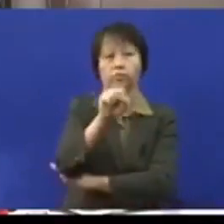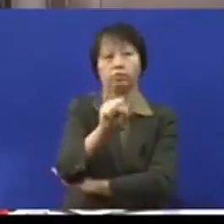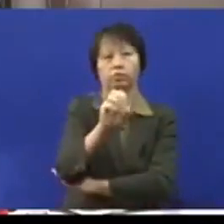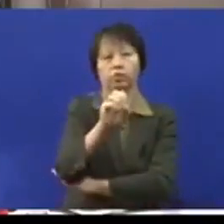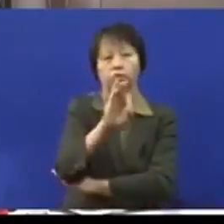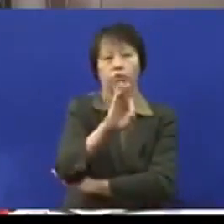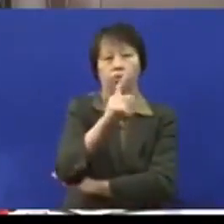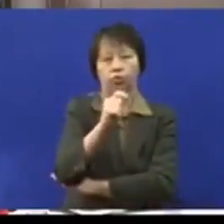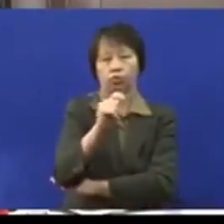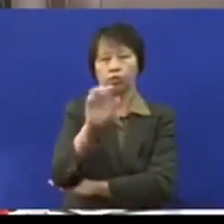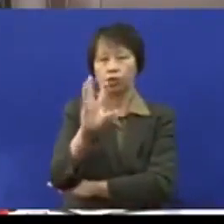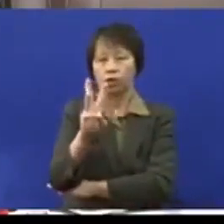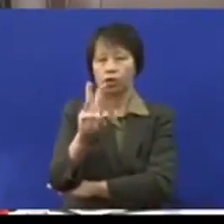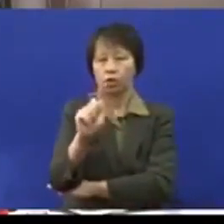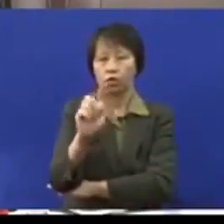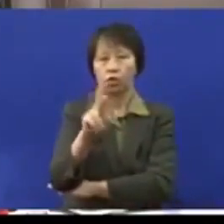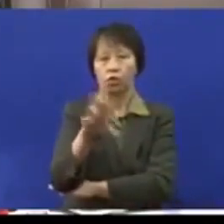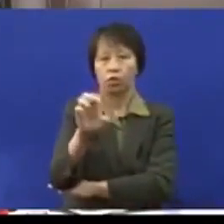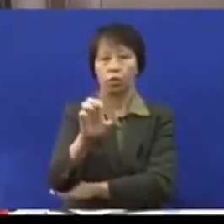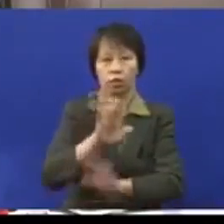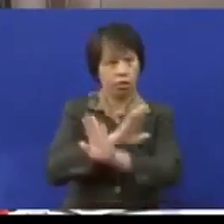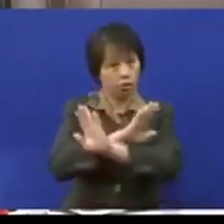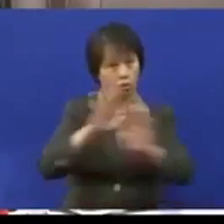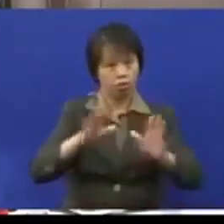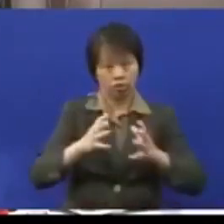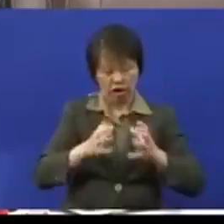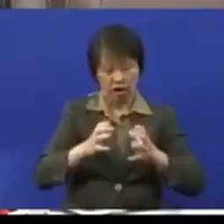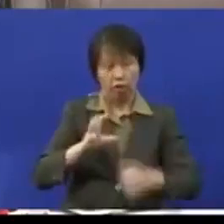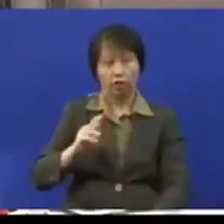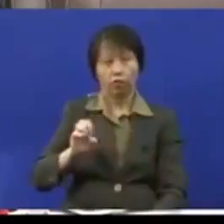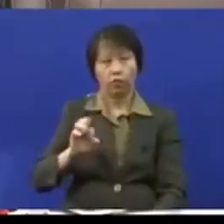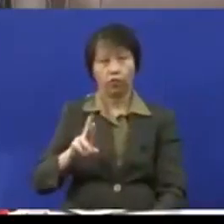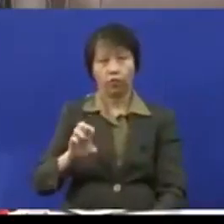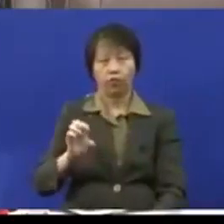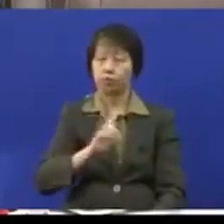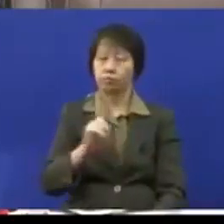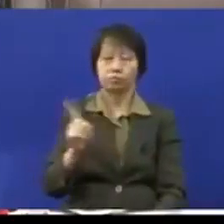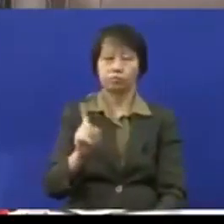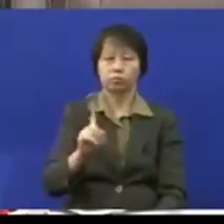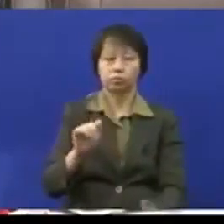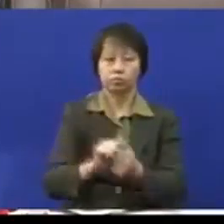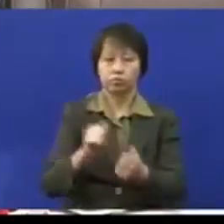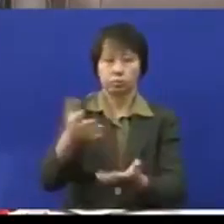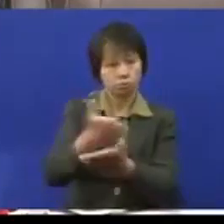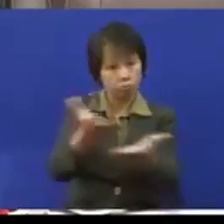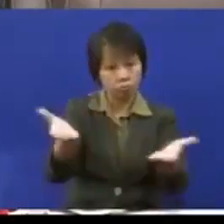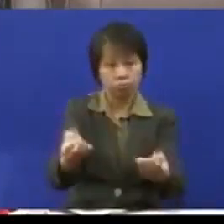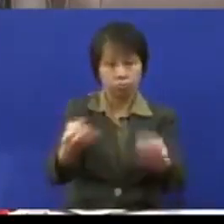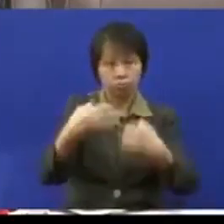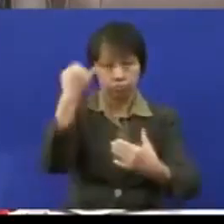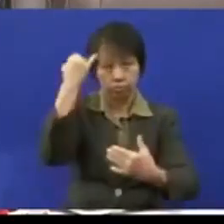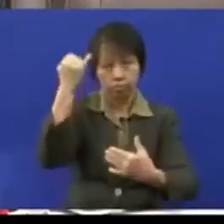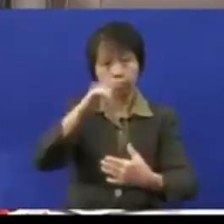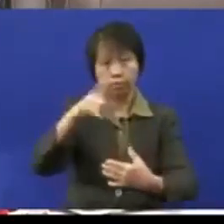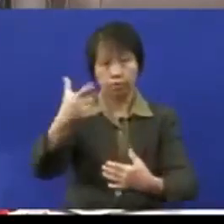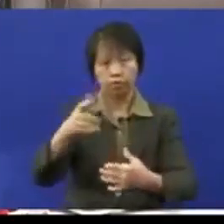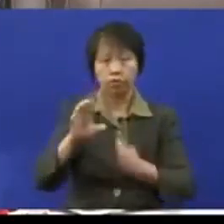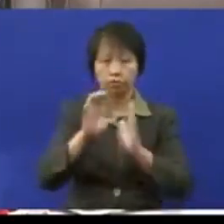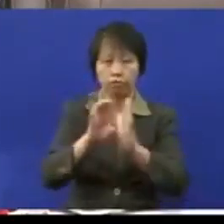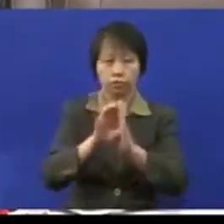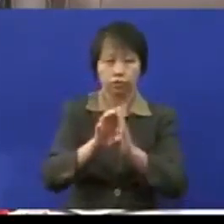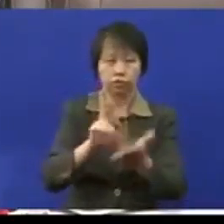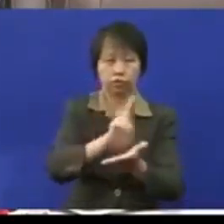bukan hardware dan saya berasa bahawa YBYB lain boleh memberi cadangan yang lain dalam perbahasan seterusnya seperti